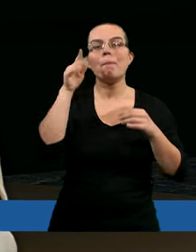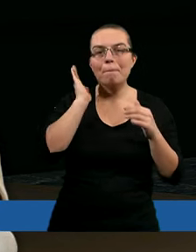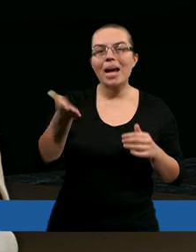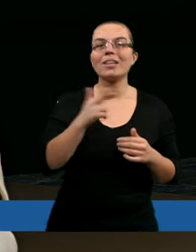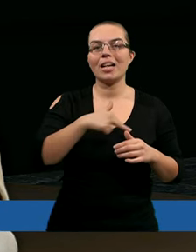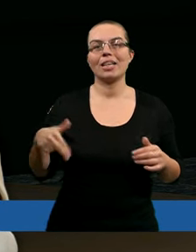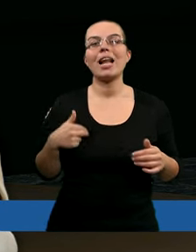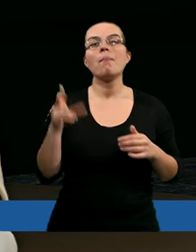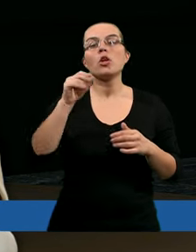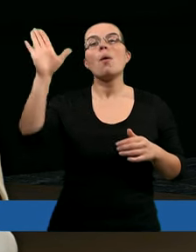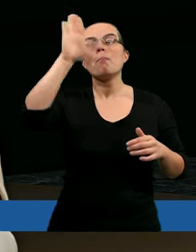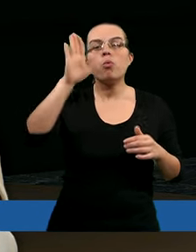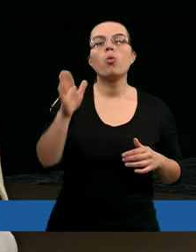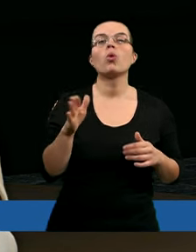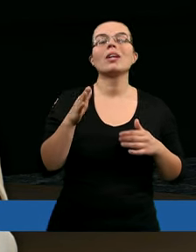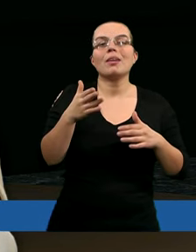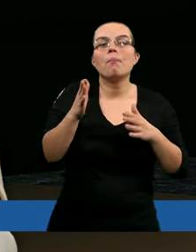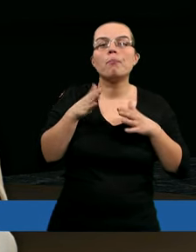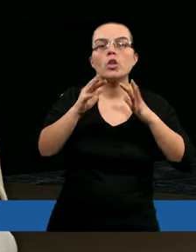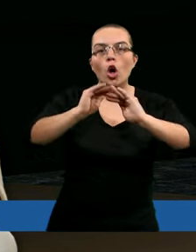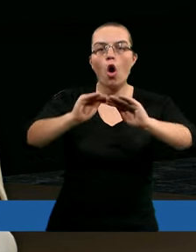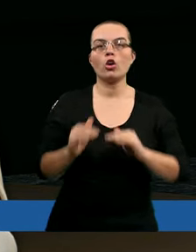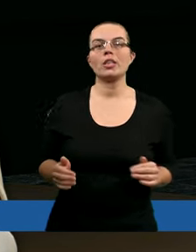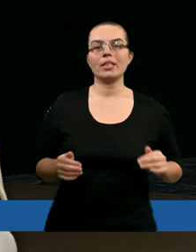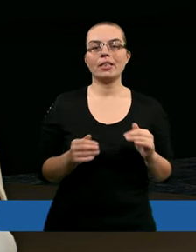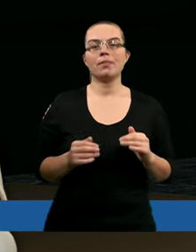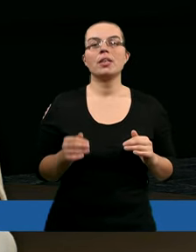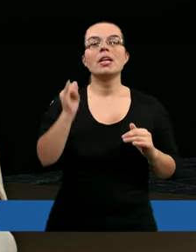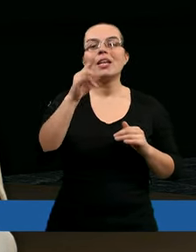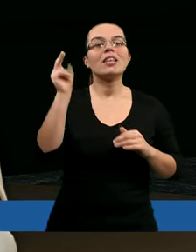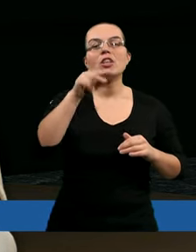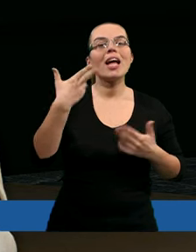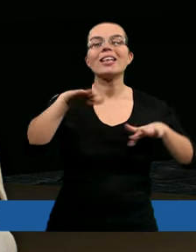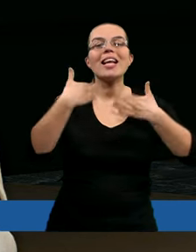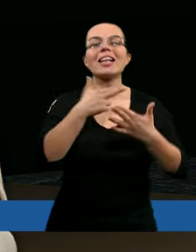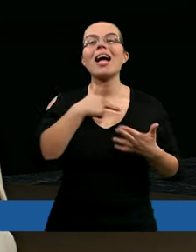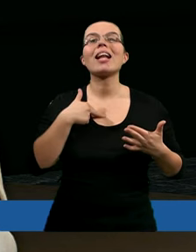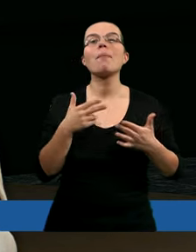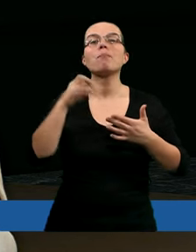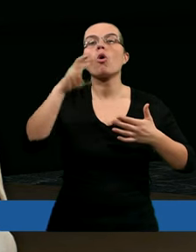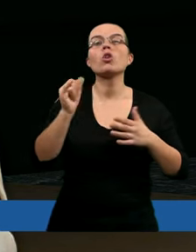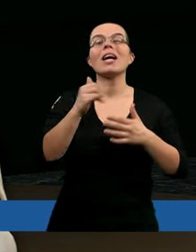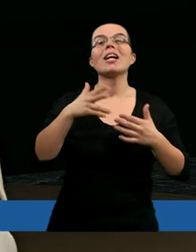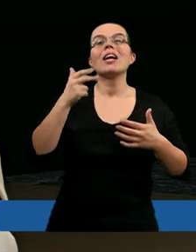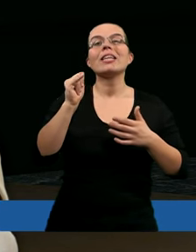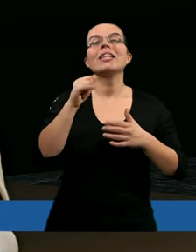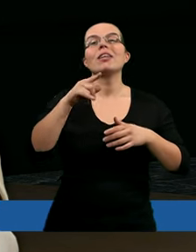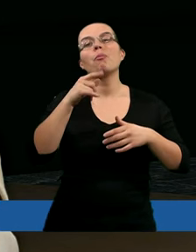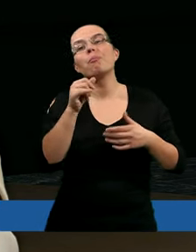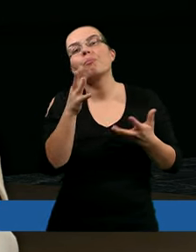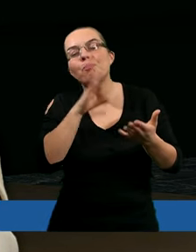już, Panie Boże, ja już tego nie dam rady. Jednak Pan Jezus mówi, że nie da nam pokuszenia, którego mielibyśmy